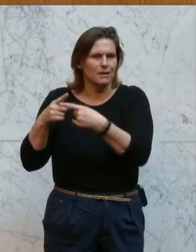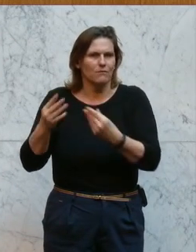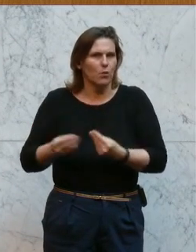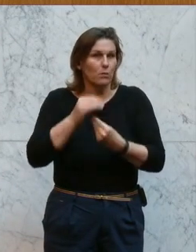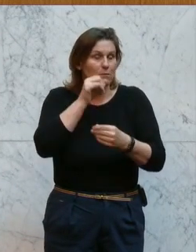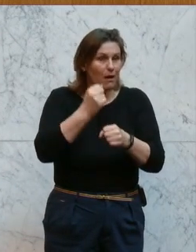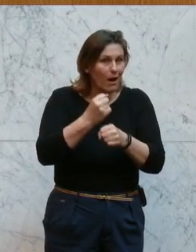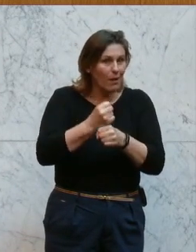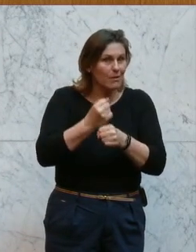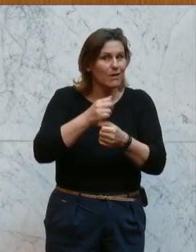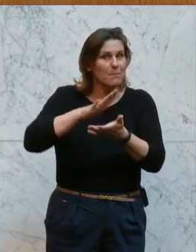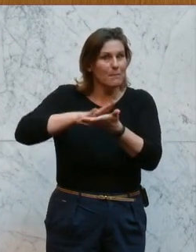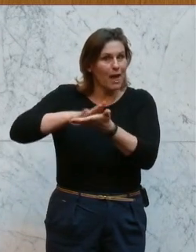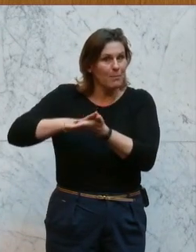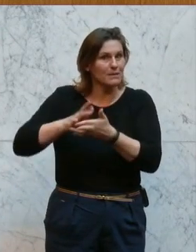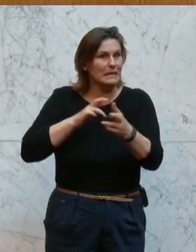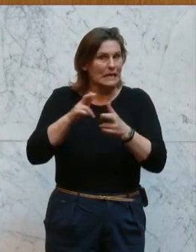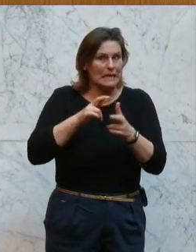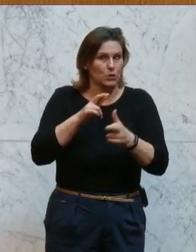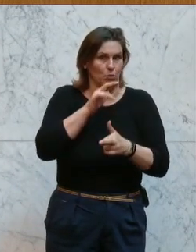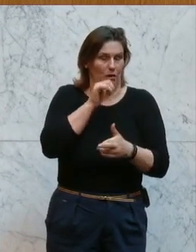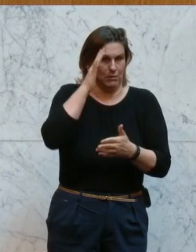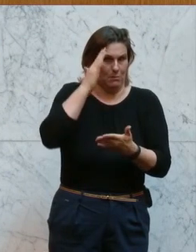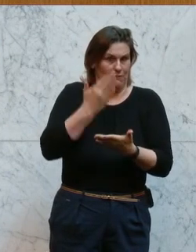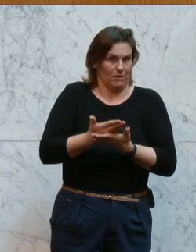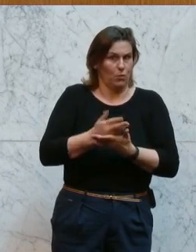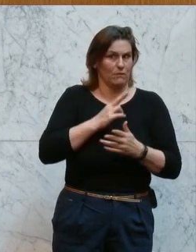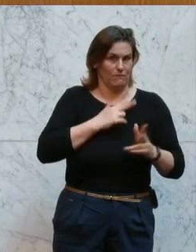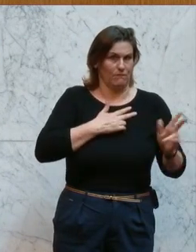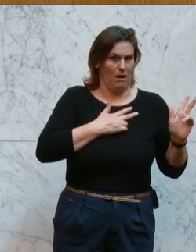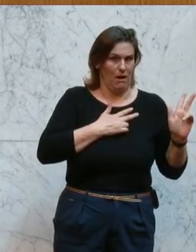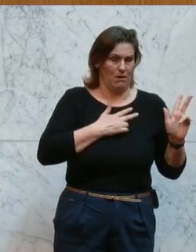Verbleib in der Regierung, der Bevölkerung einfach nicht mehr zumutbar war. Das ist die Wahrheit.